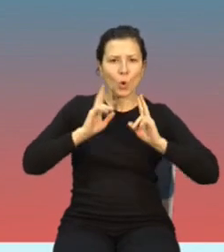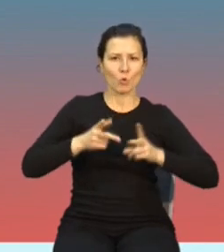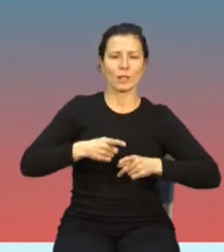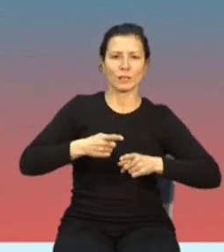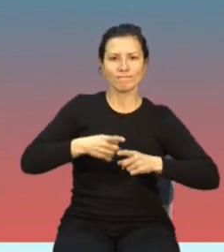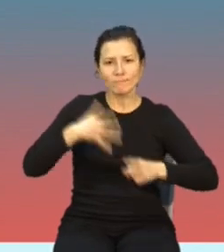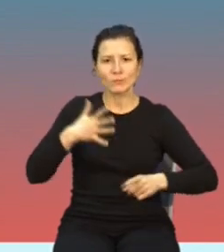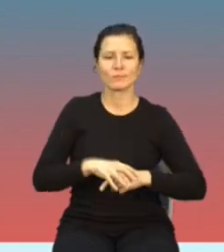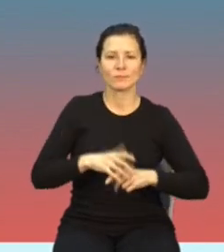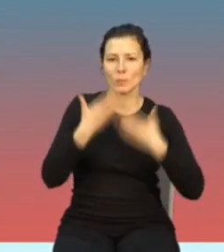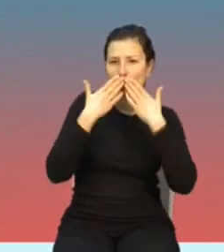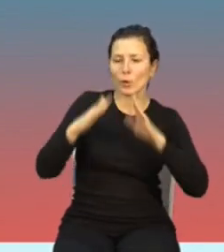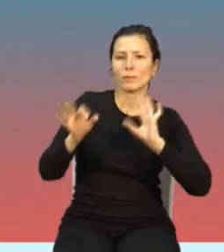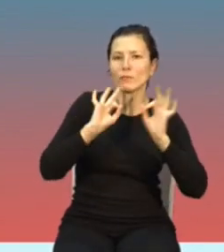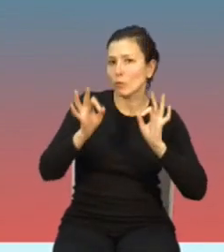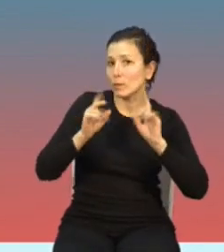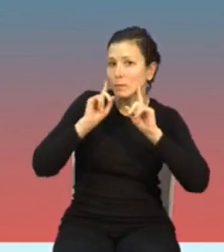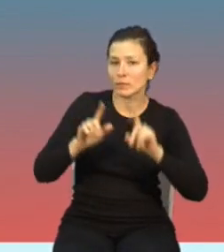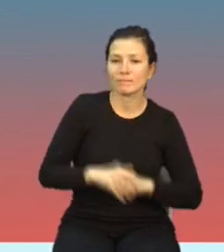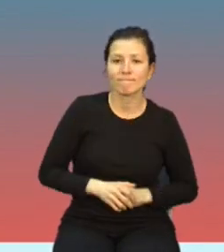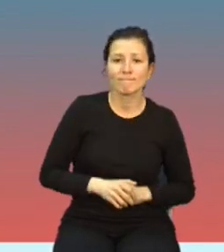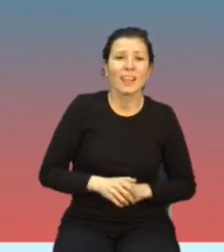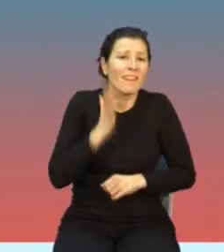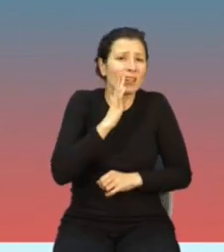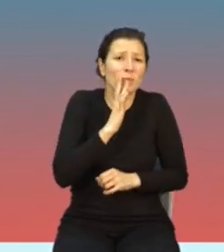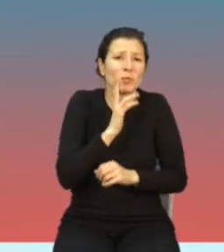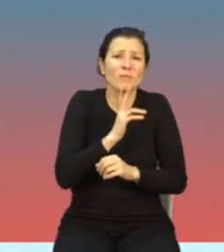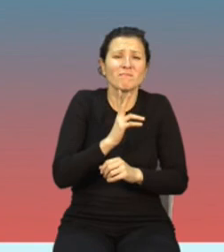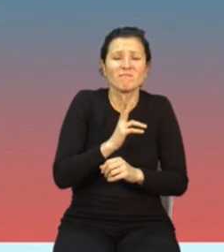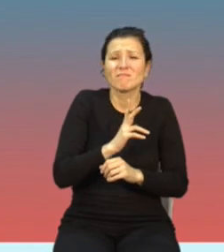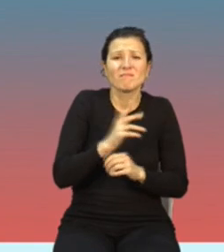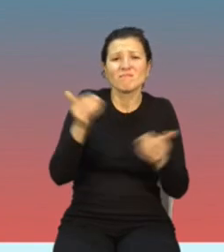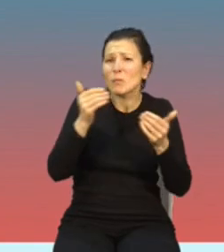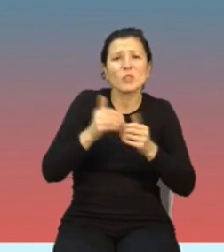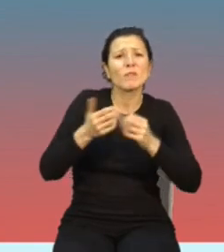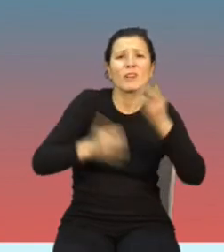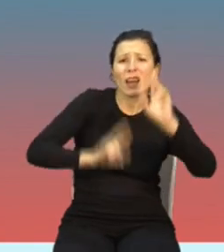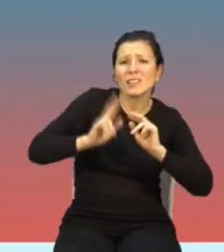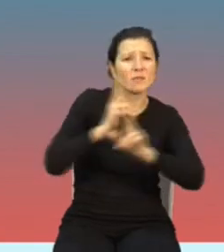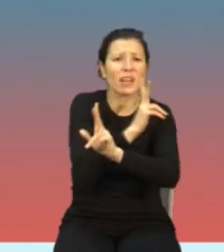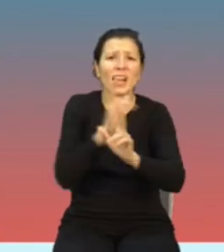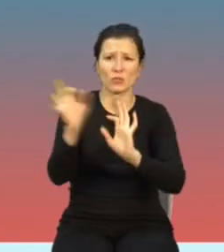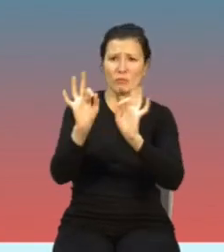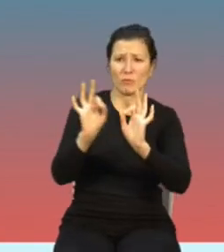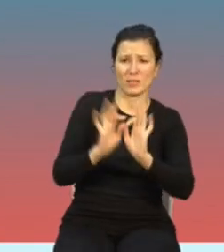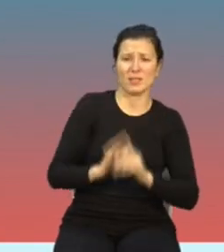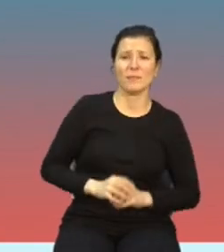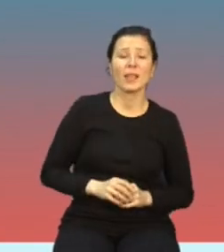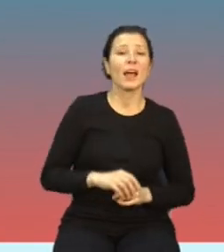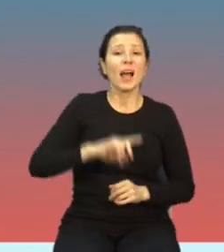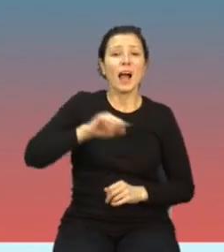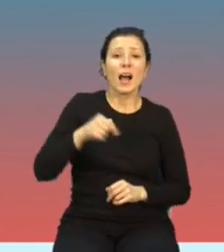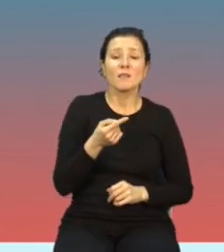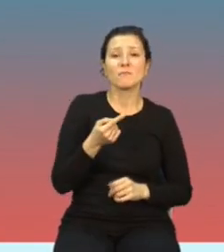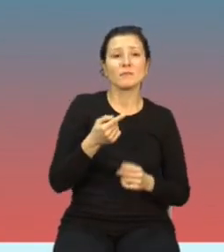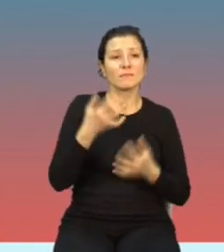rzeczywiste. Co prawda nie zawsze reagujemy, nie na wszystkie informacje. Tutaj zastanawiamy się jednak na